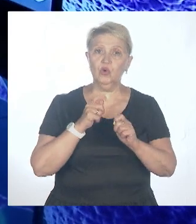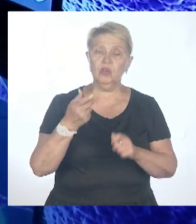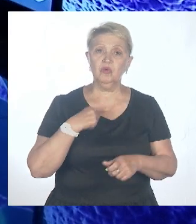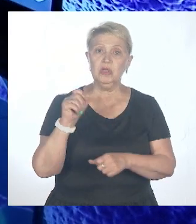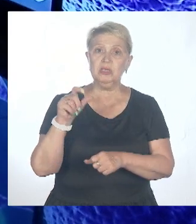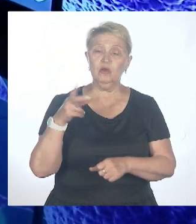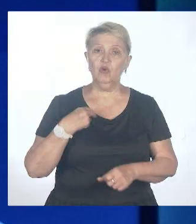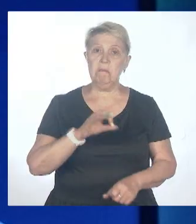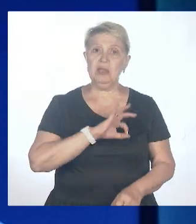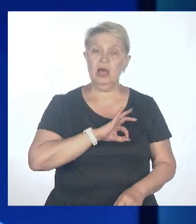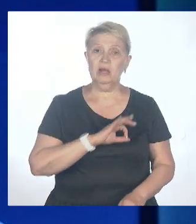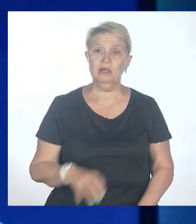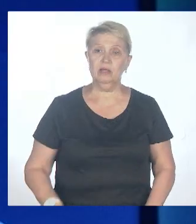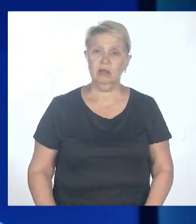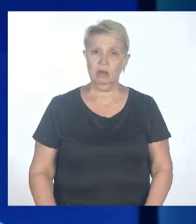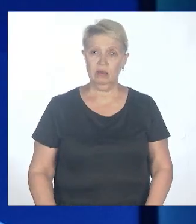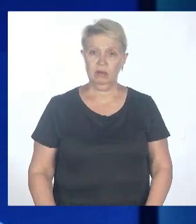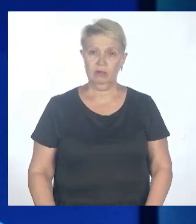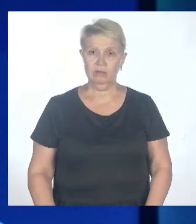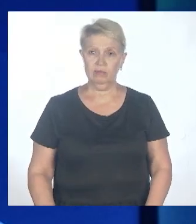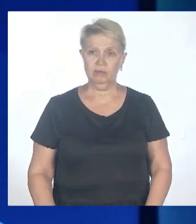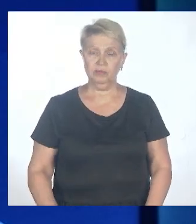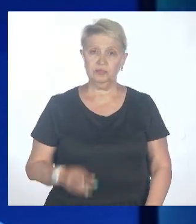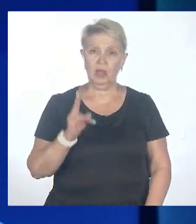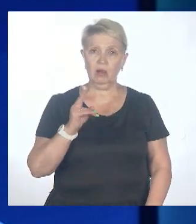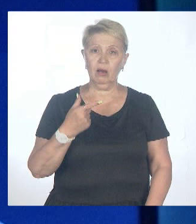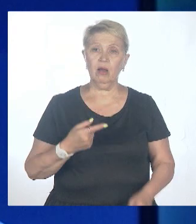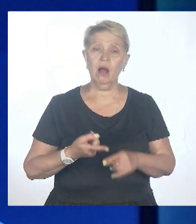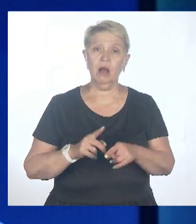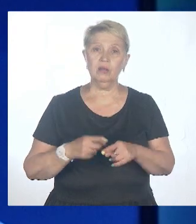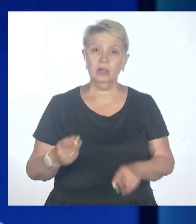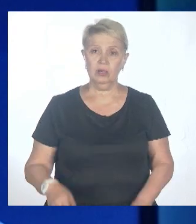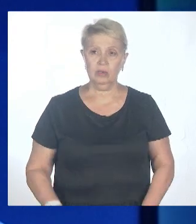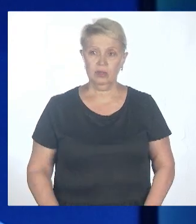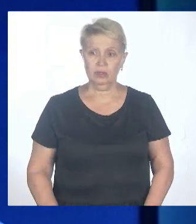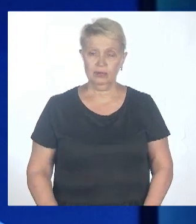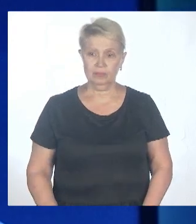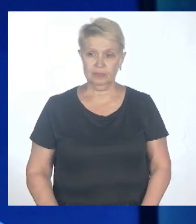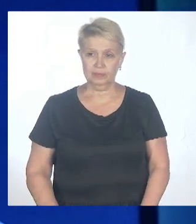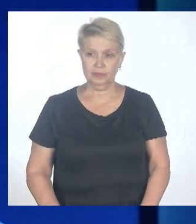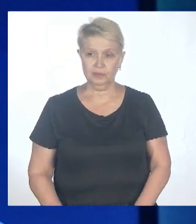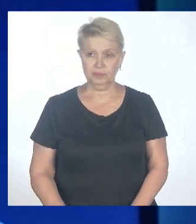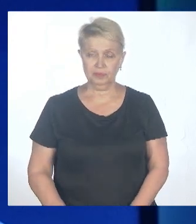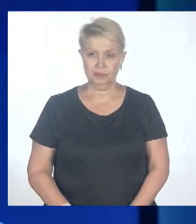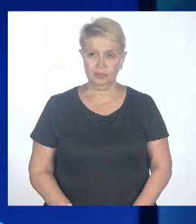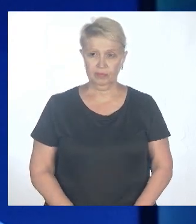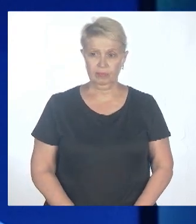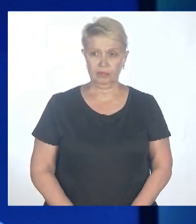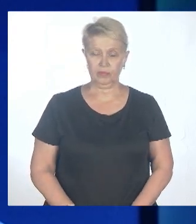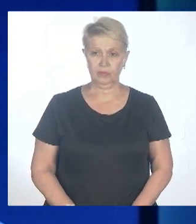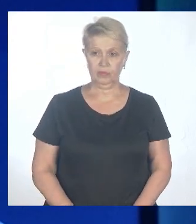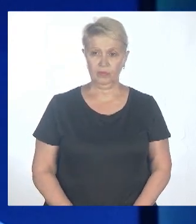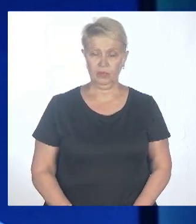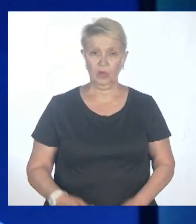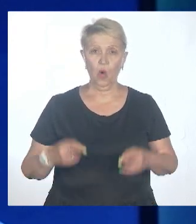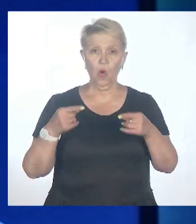Слушайте, это же поразительно. Да. Как? А это... Ну, вот острый нюх, как у собаки,